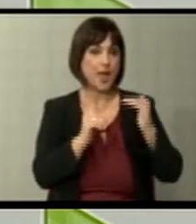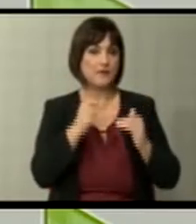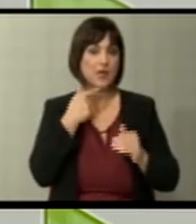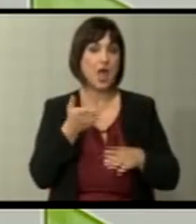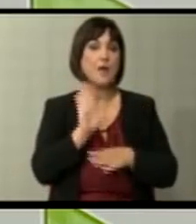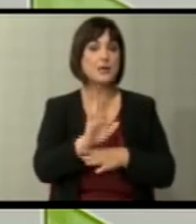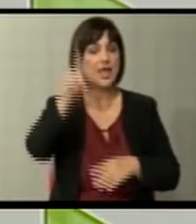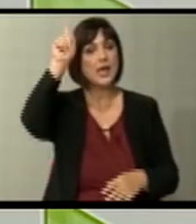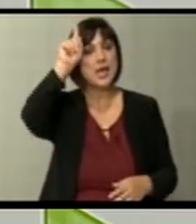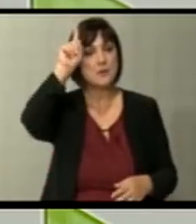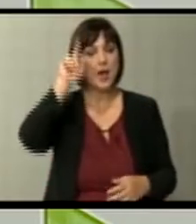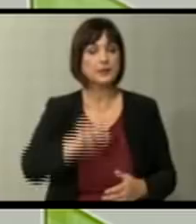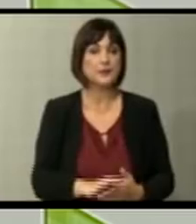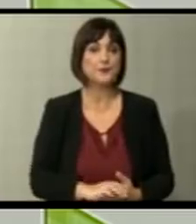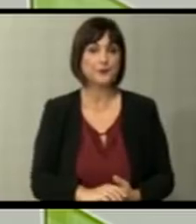представена Германија.